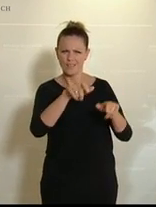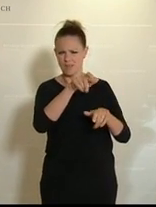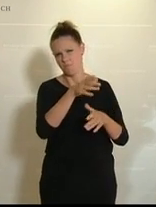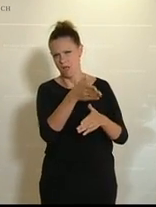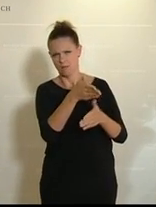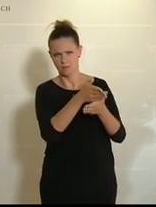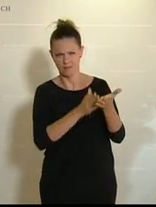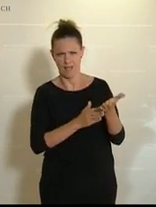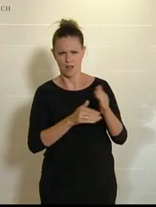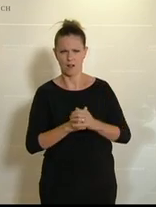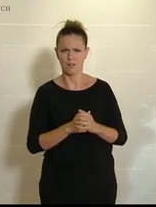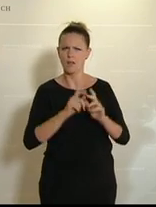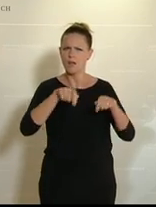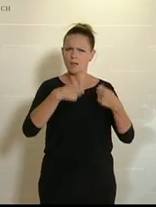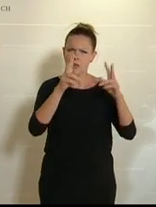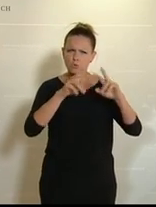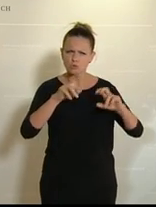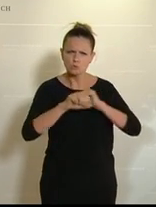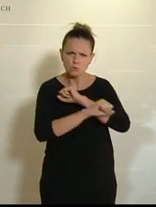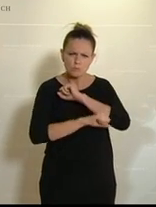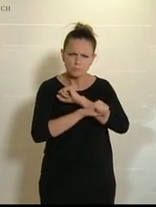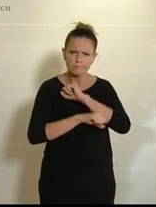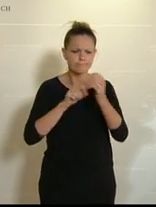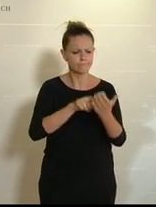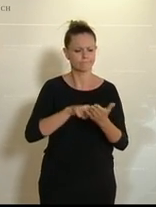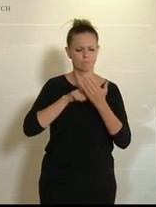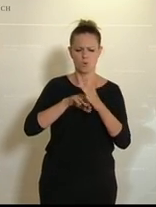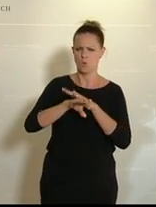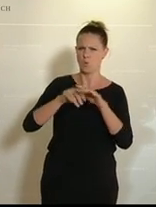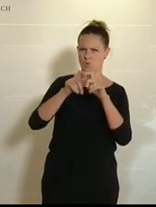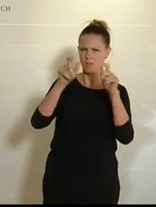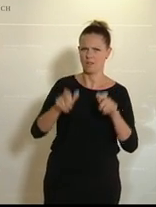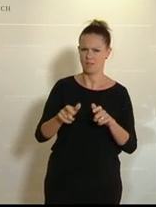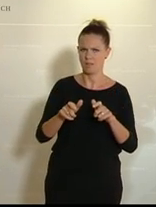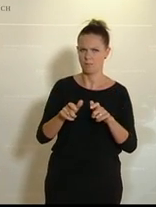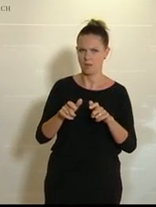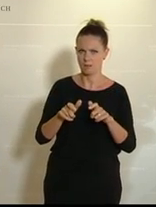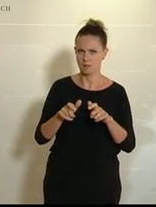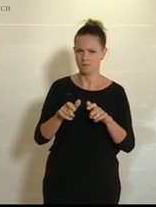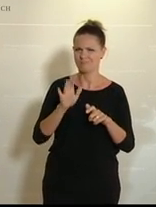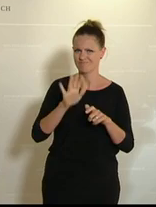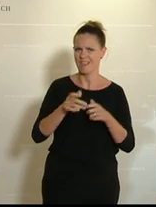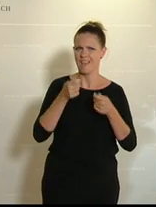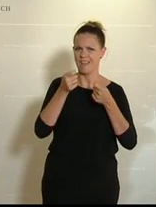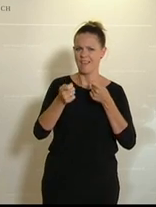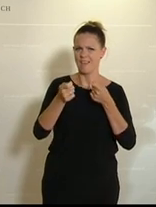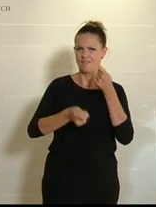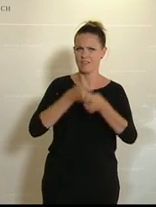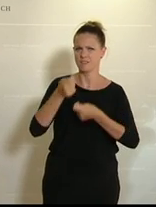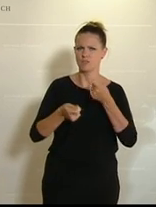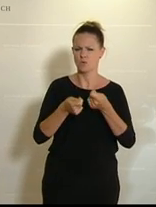es gibt Studien, die zeigen, Unternehmen, Sie haben es angesprochen, verschieben ihre Investitionen oder